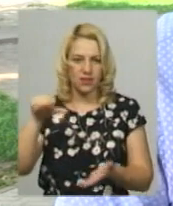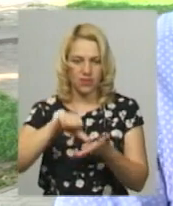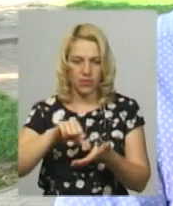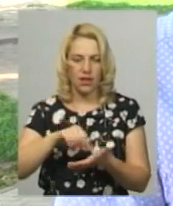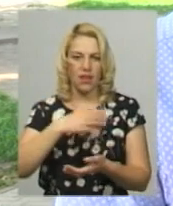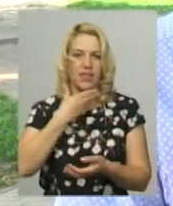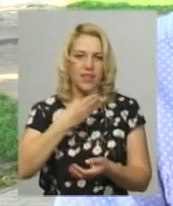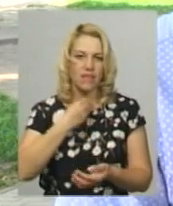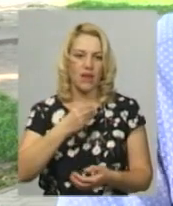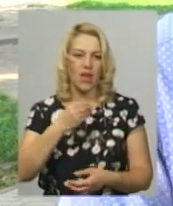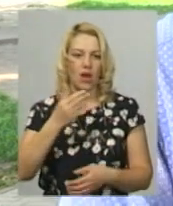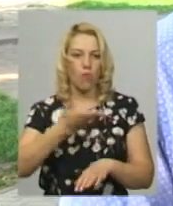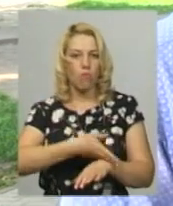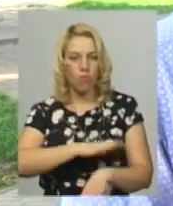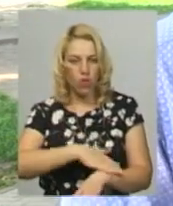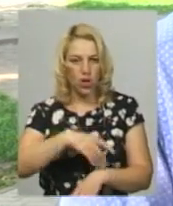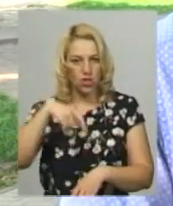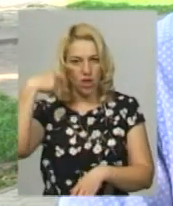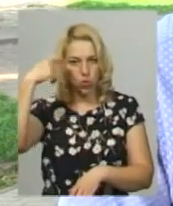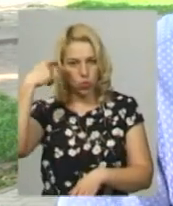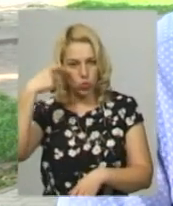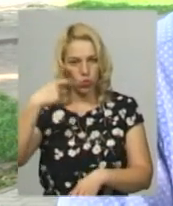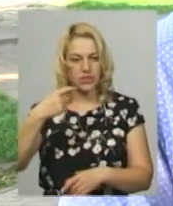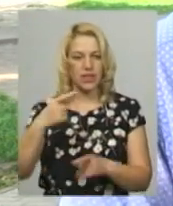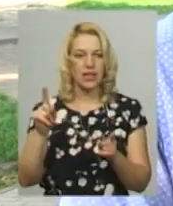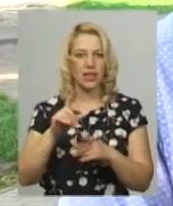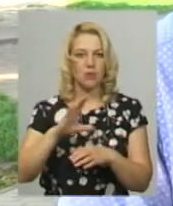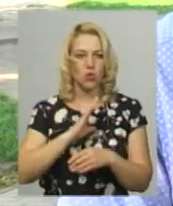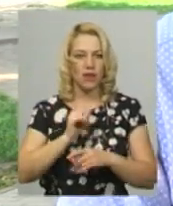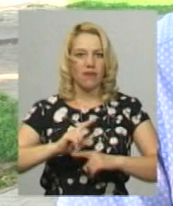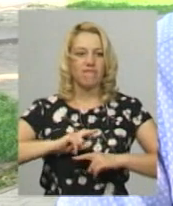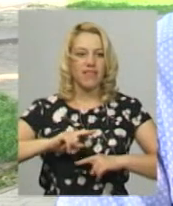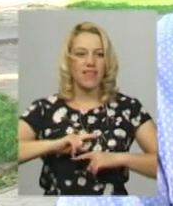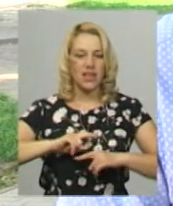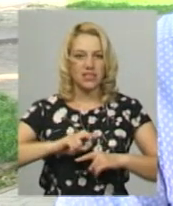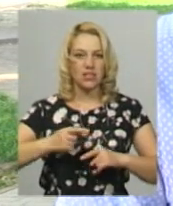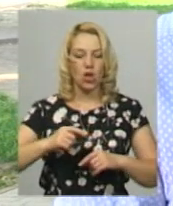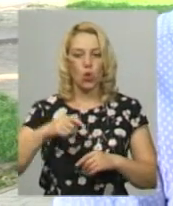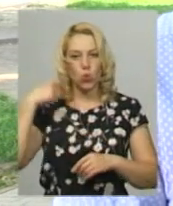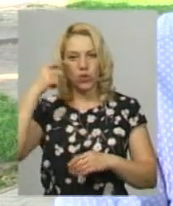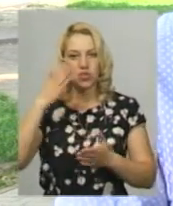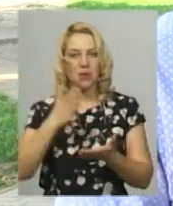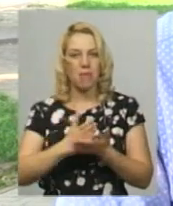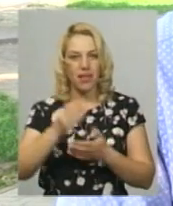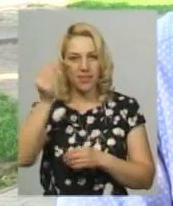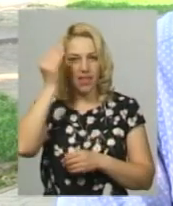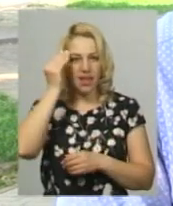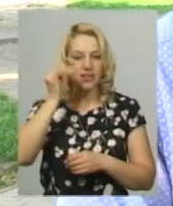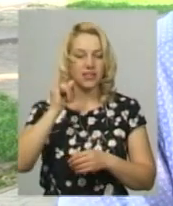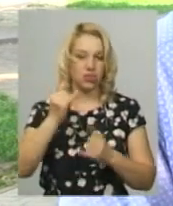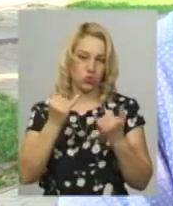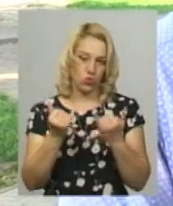Польщі, відповідно турецький колектив, який був фіналістом «Туреччина має талант». Ну і